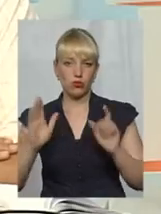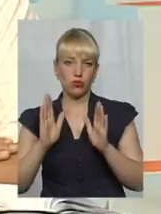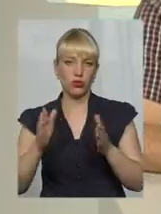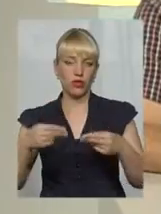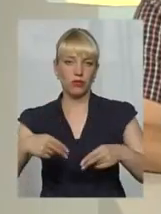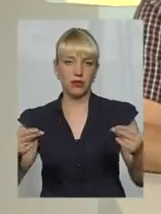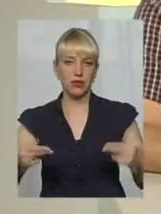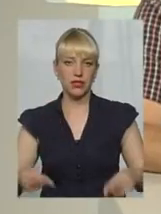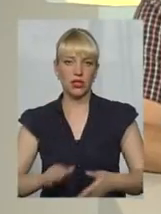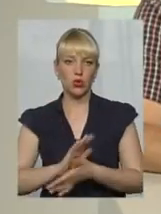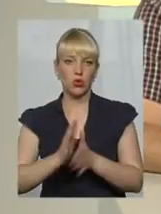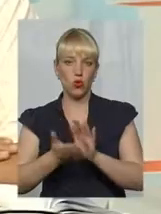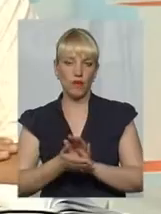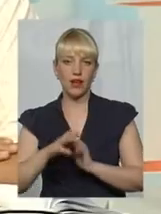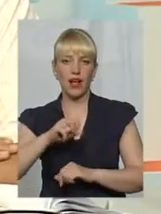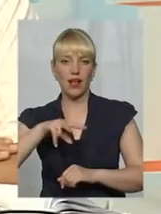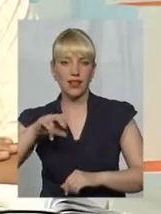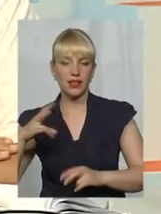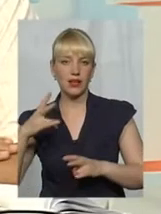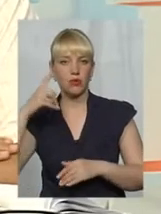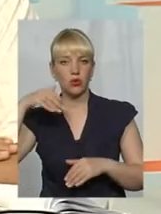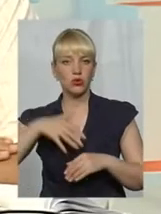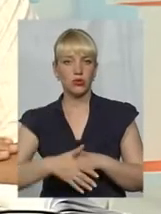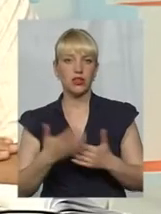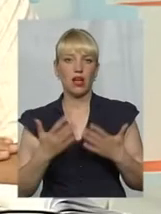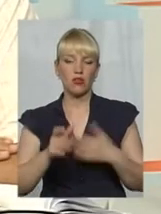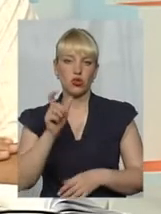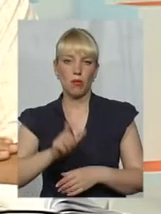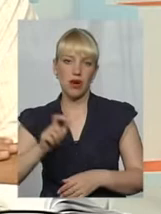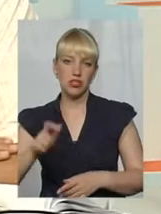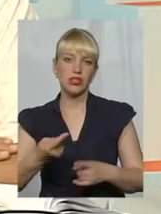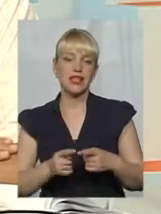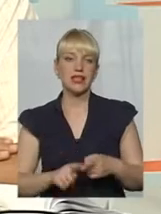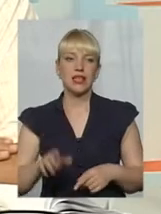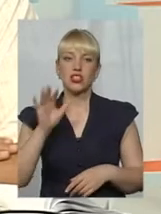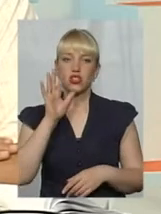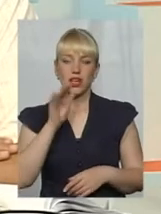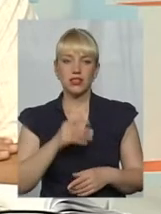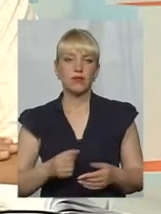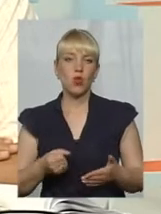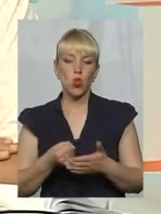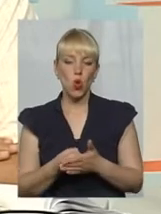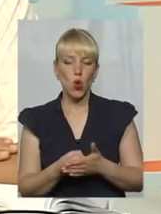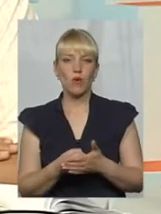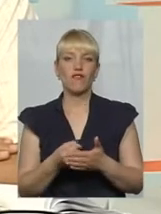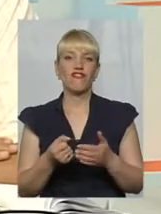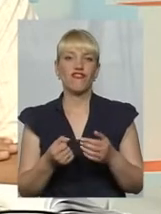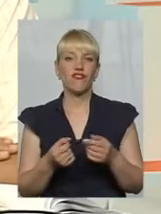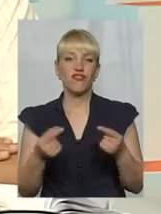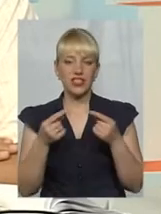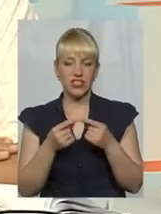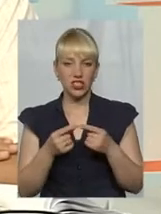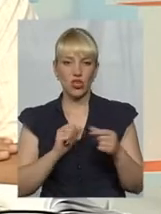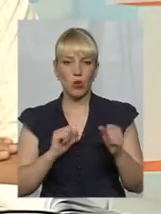договір. Але слід розуміти про те, що якщо мешканці за цей час, навіть до визначення управителя, зберуться,